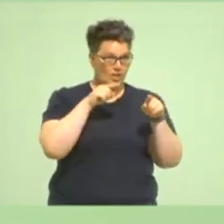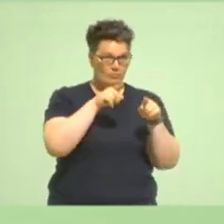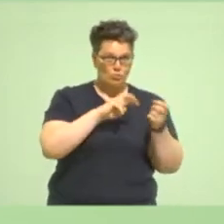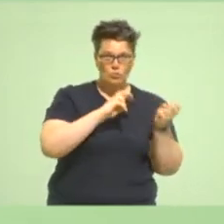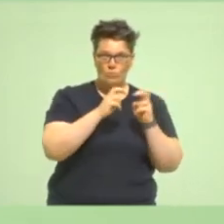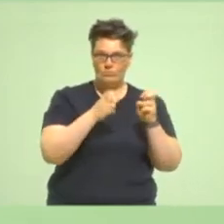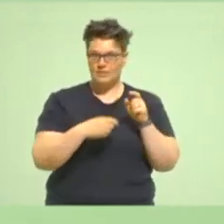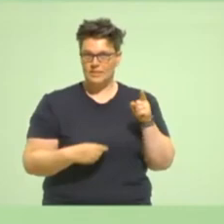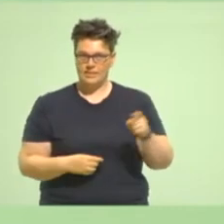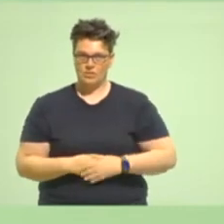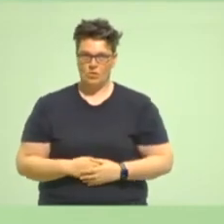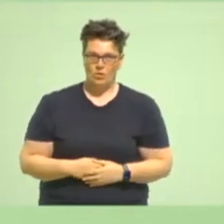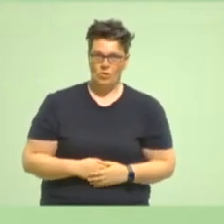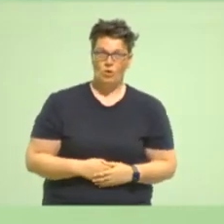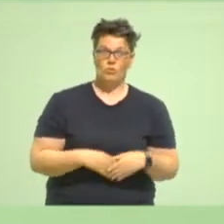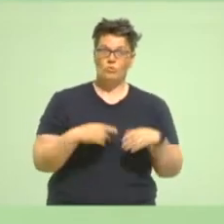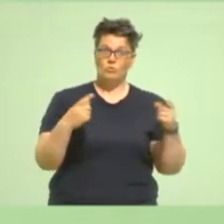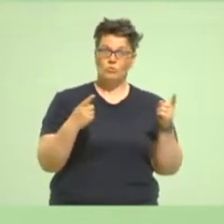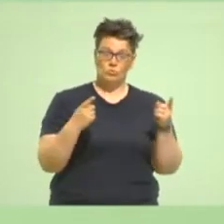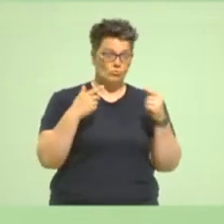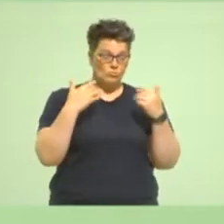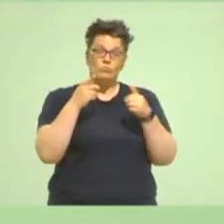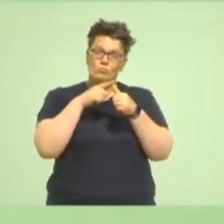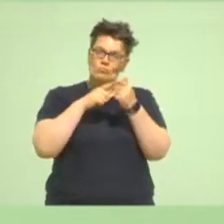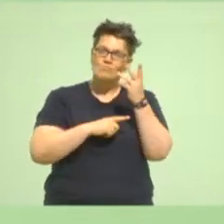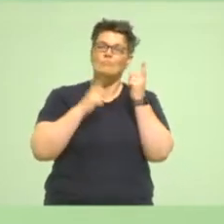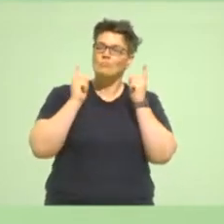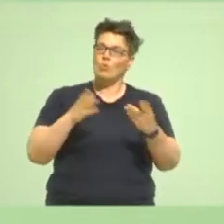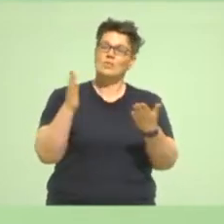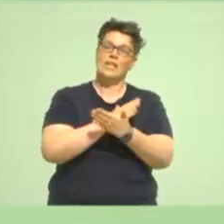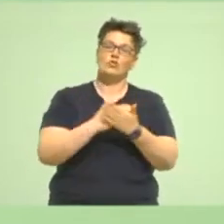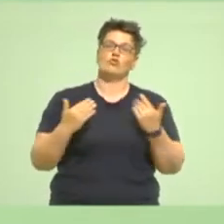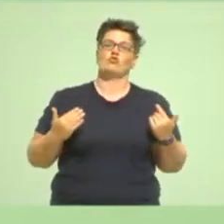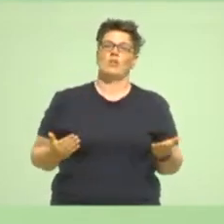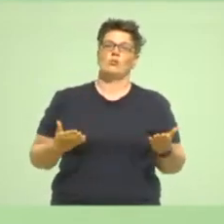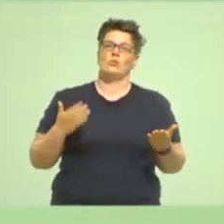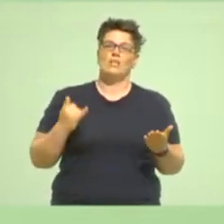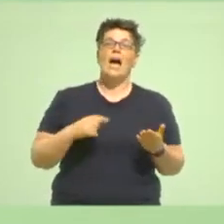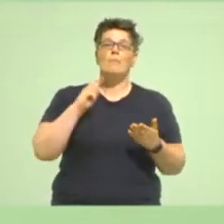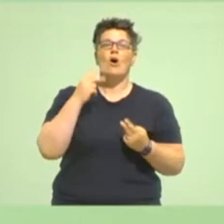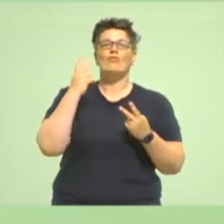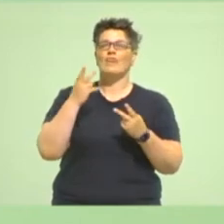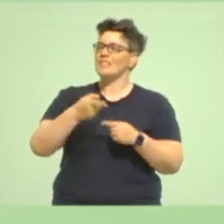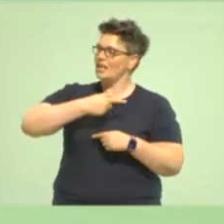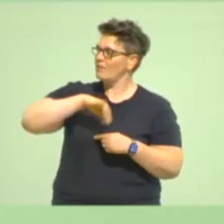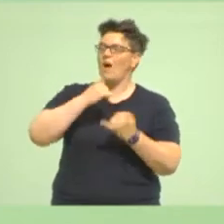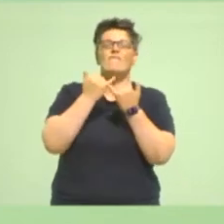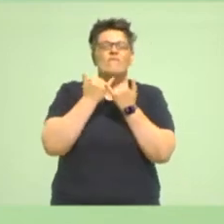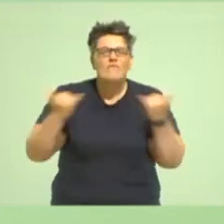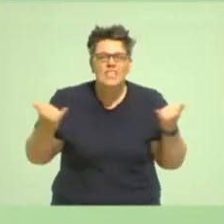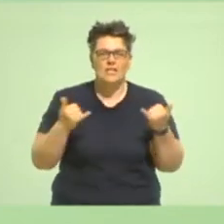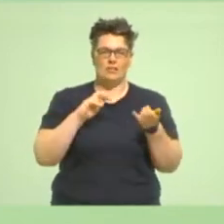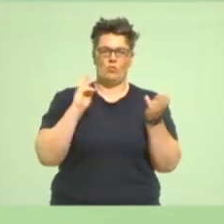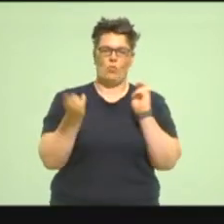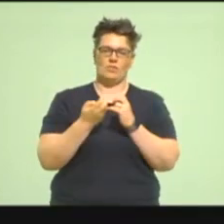im das wie beeinflussen, wie es getan